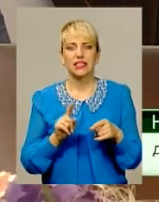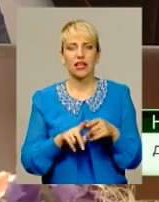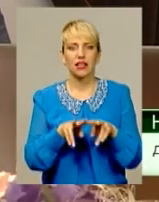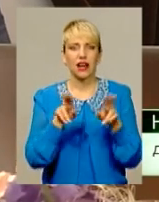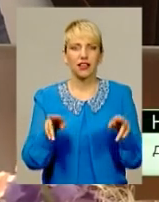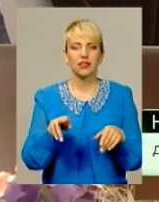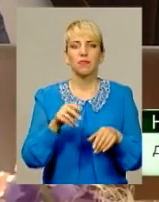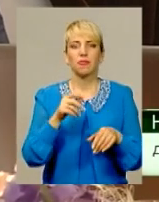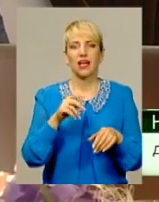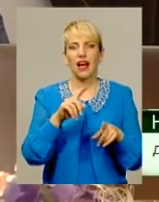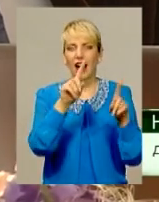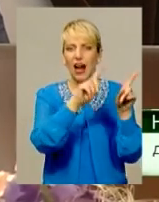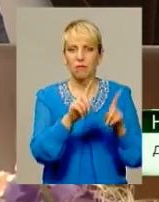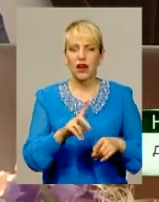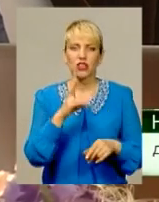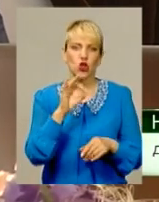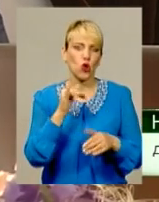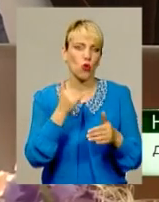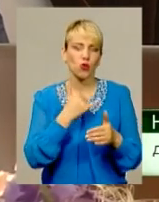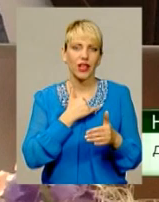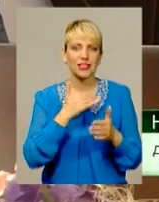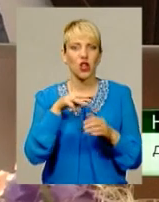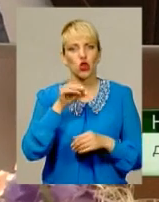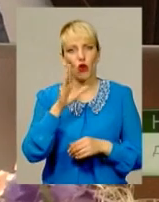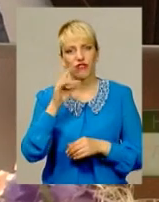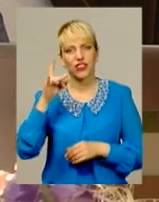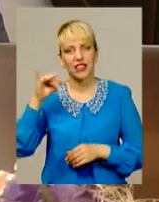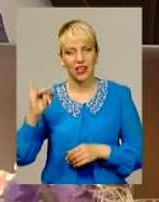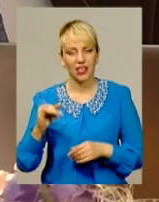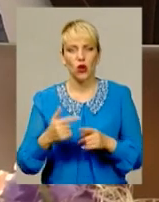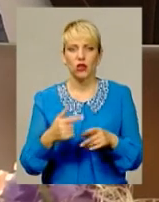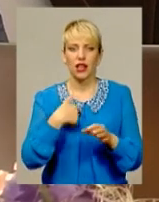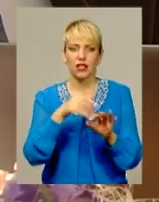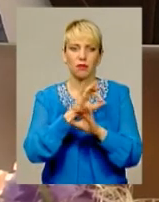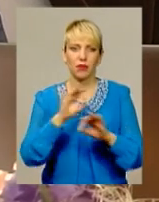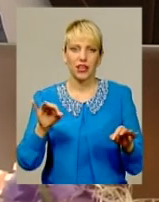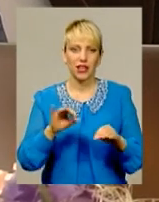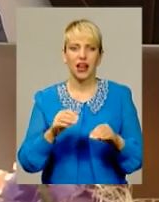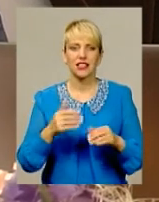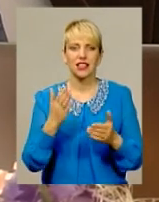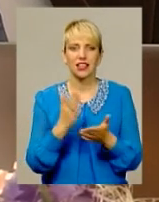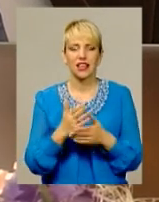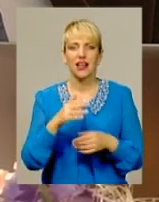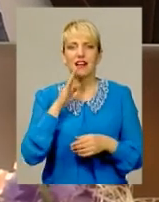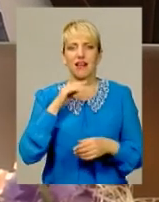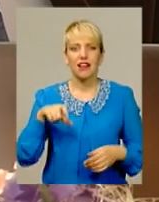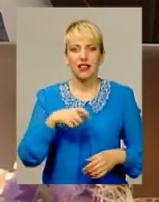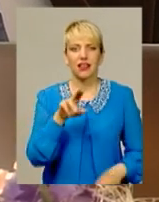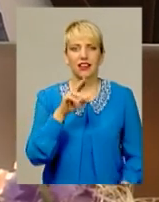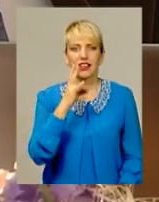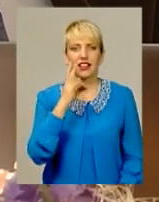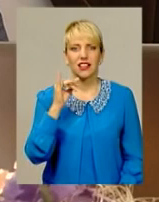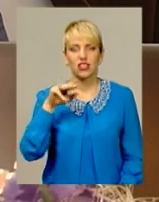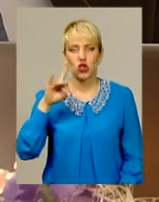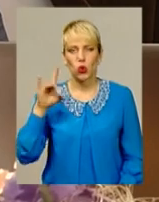просто без гір. Тут ми маємо свої подільські товтри, ми маємо прекрасний каскад Дністра нерозкритий. І окрім